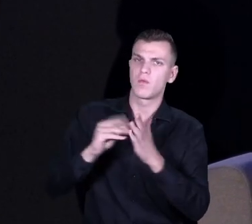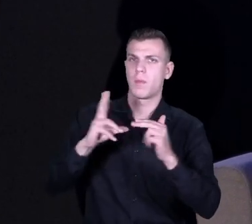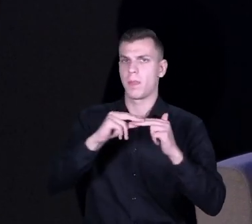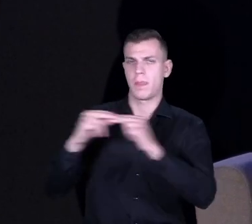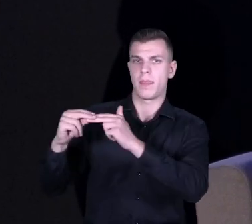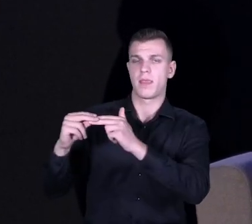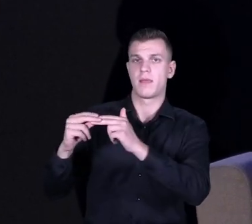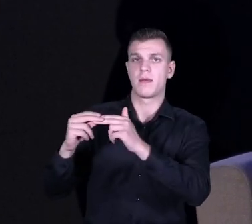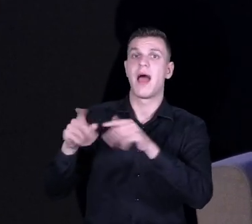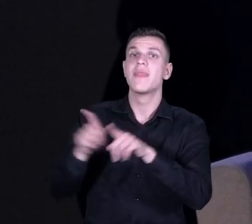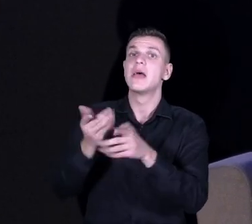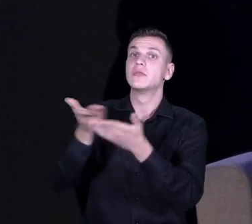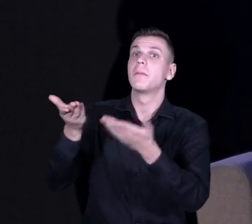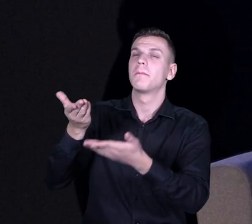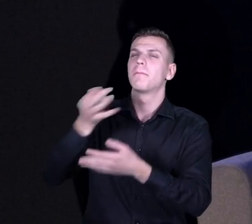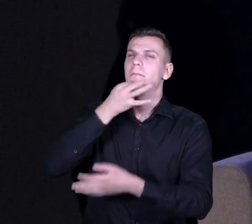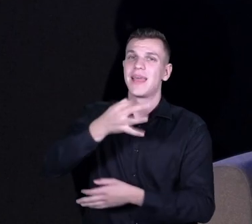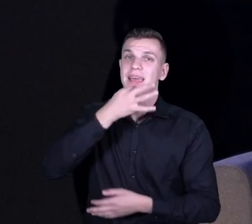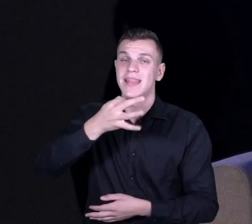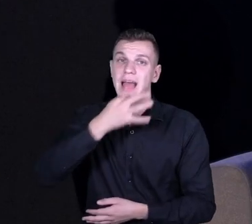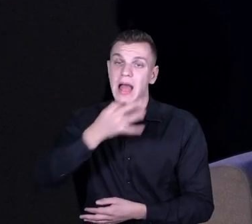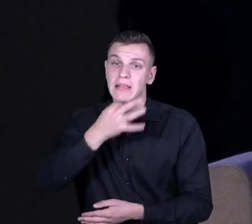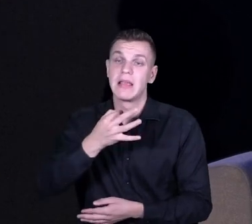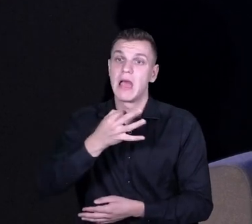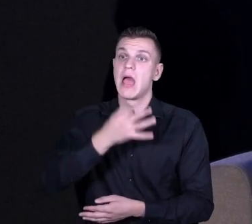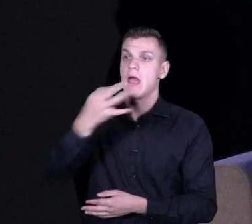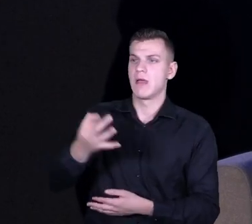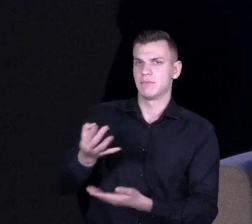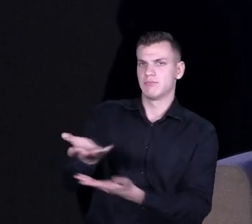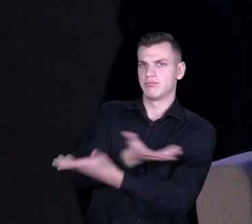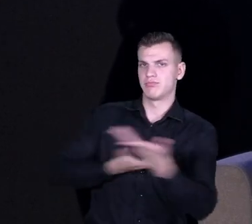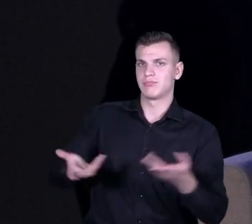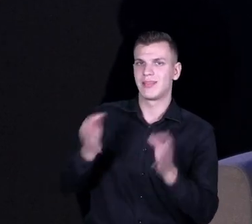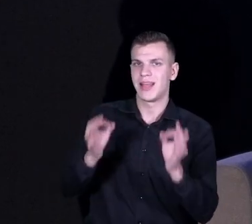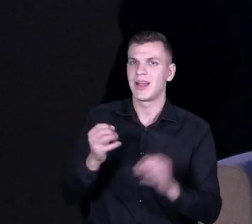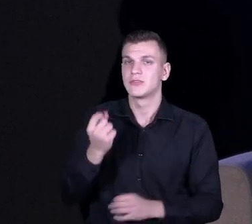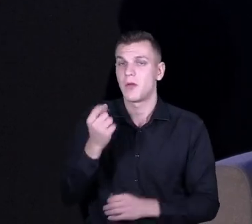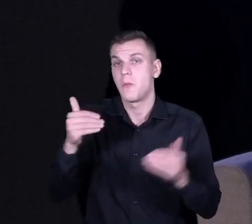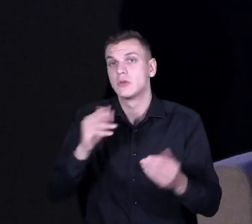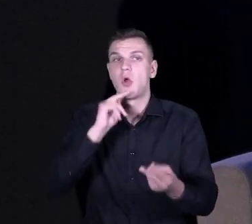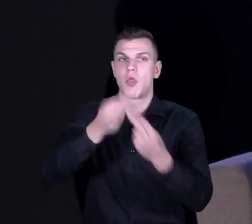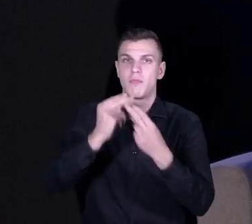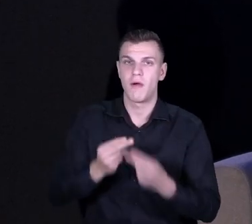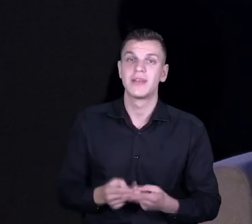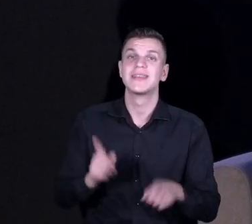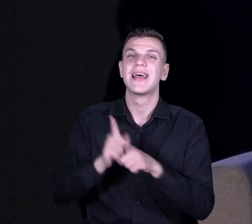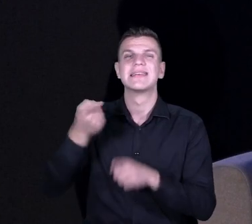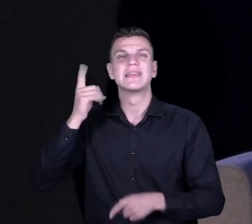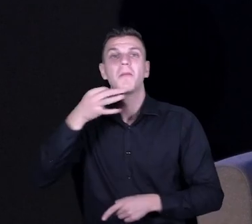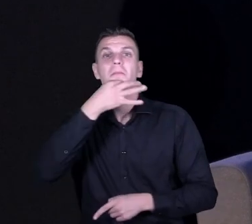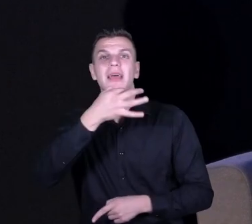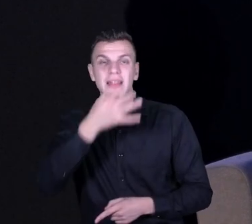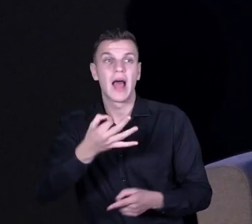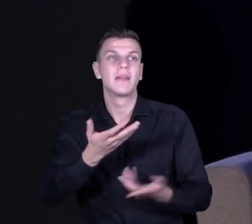na te pytania, bo te pytania się przejawiają bardzo często i były też elementem wielu rozmów z dyrektorami w Szkole